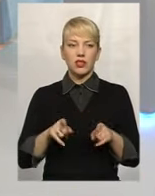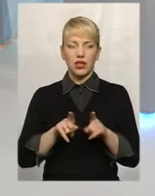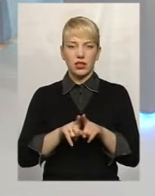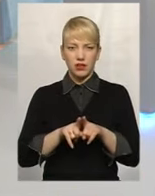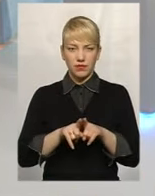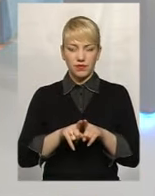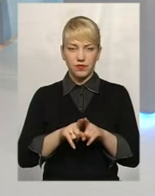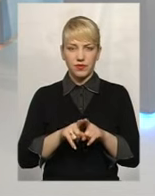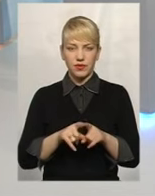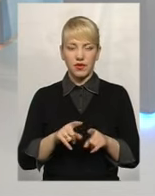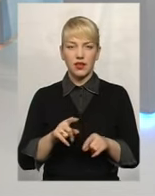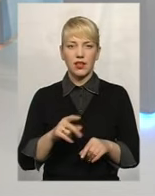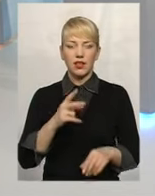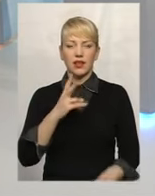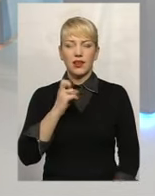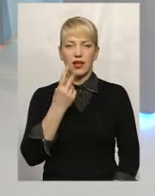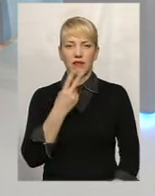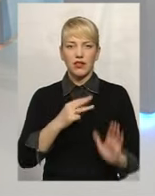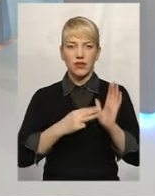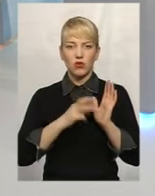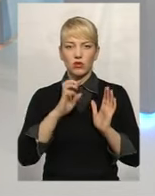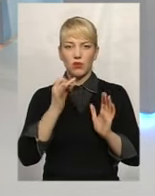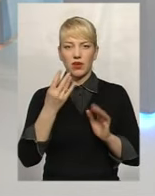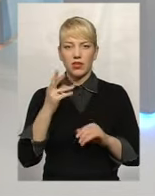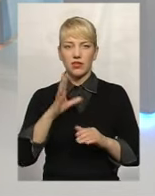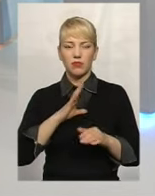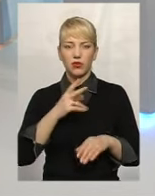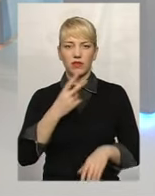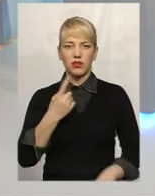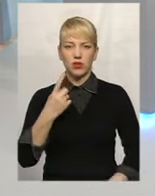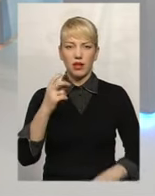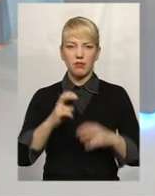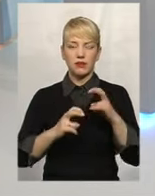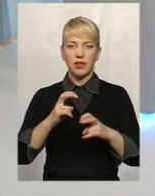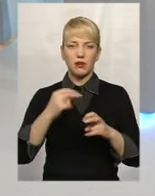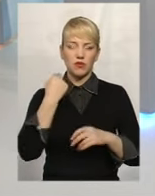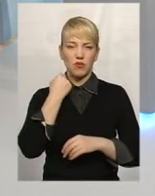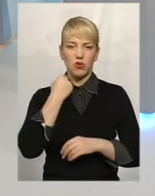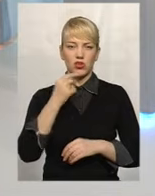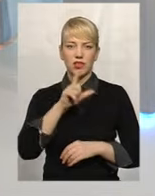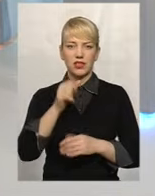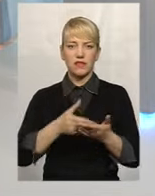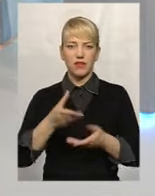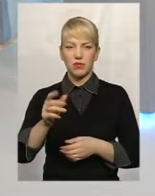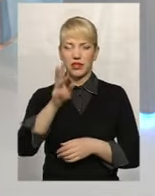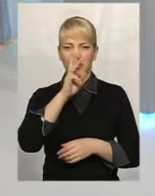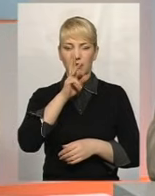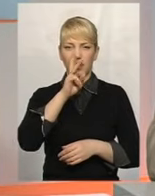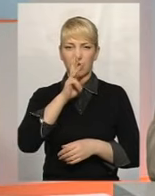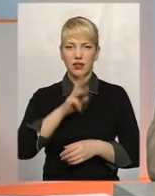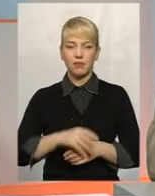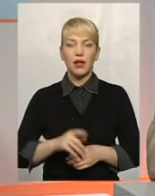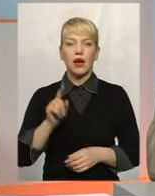дату, це на 28 березня, фактично було 21 підприємство «Боржник» із виплати заробітної плати.